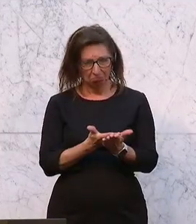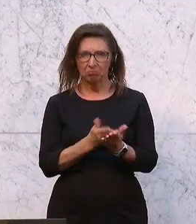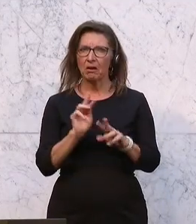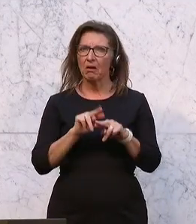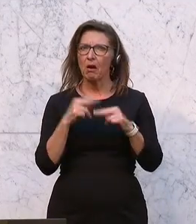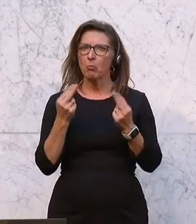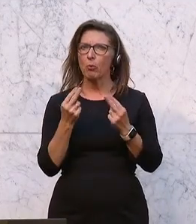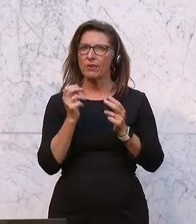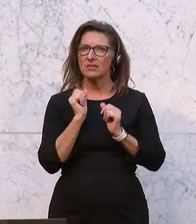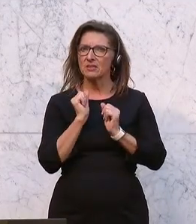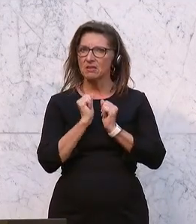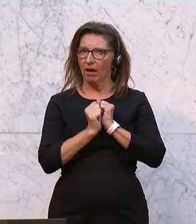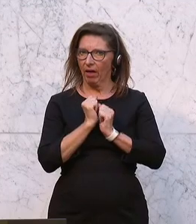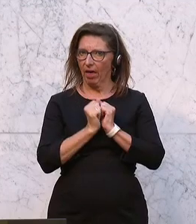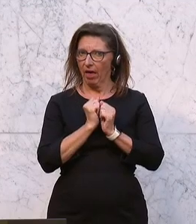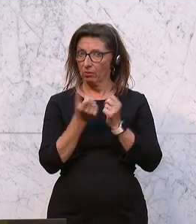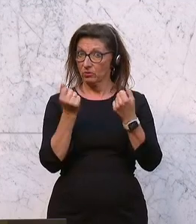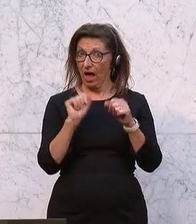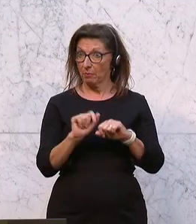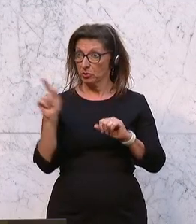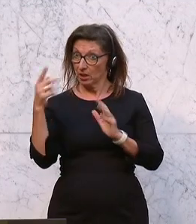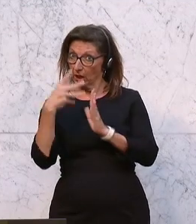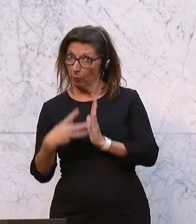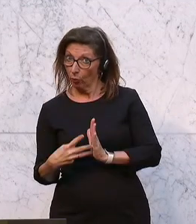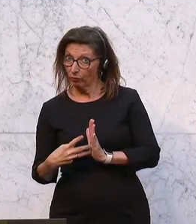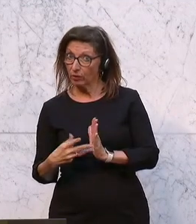Bundesrechnungsabschlusses